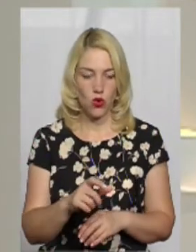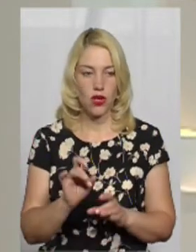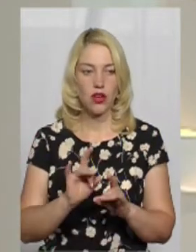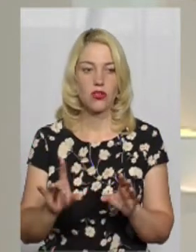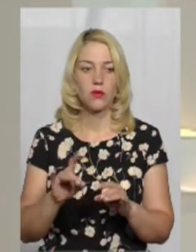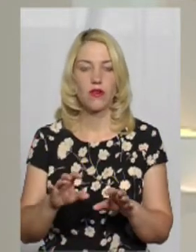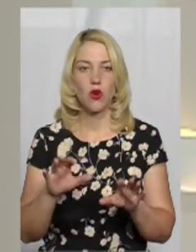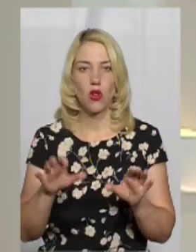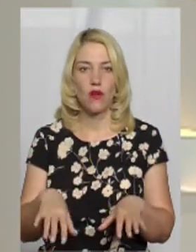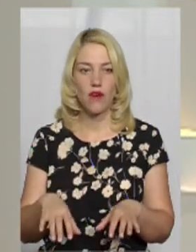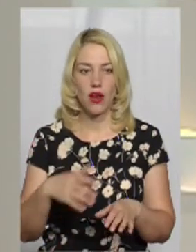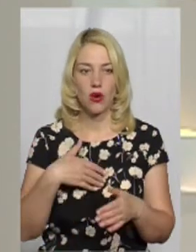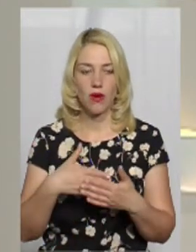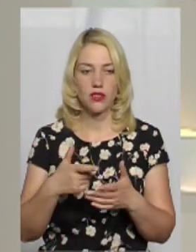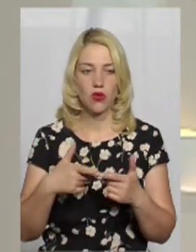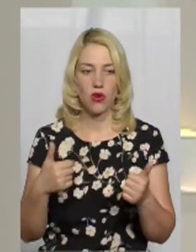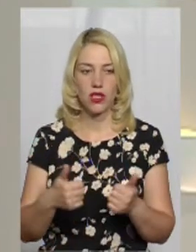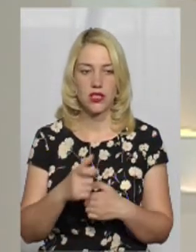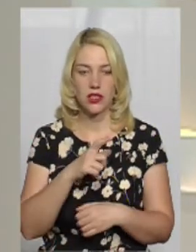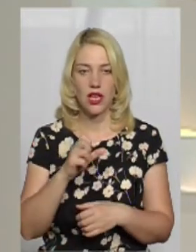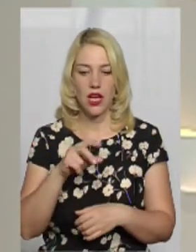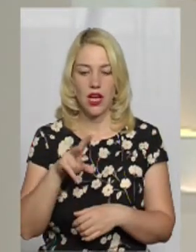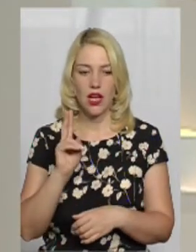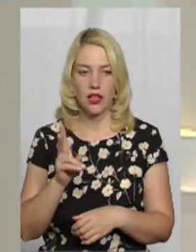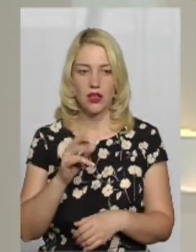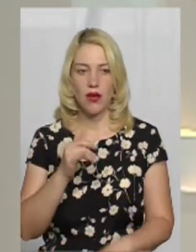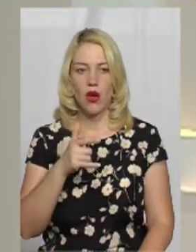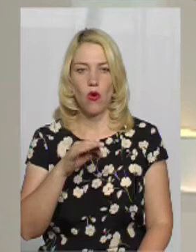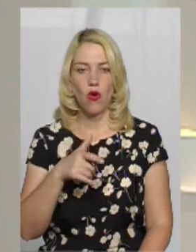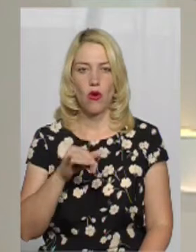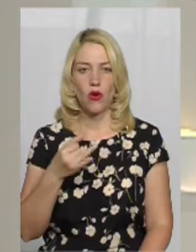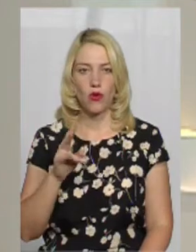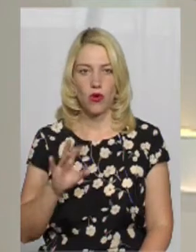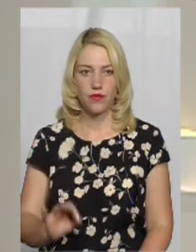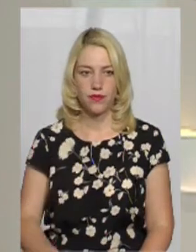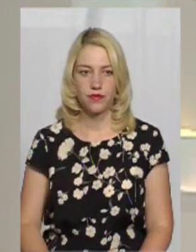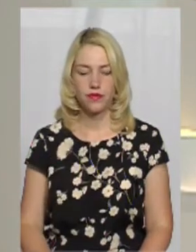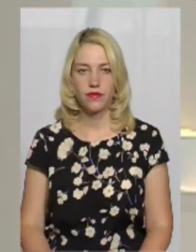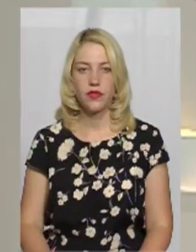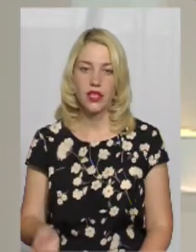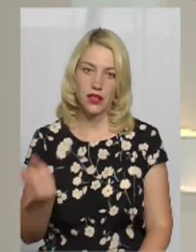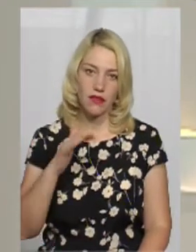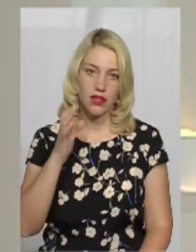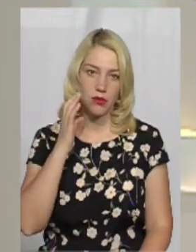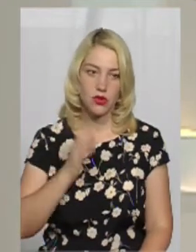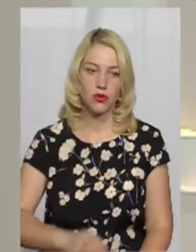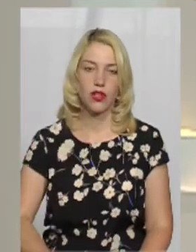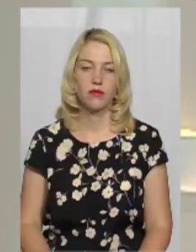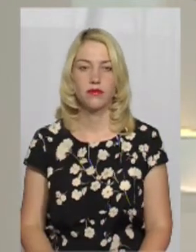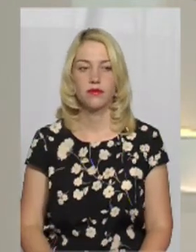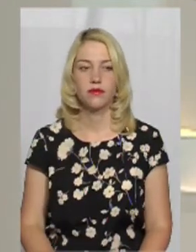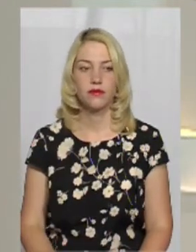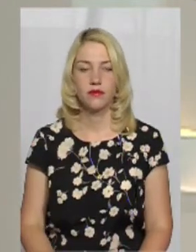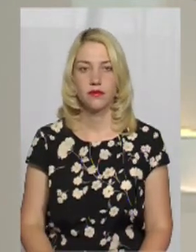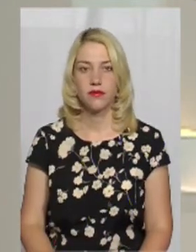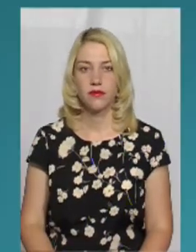розповів голова громадської організації «Халк» Володимир Угойко. Давайте послухаємо, що він нам